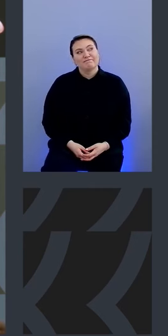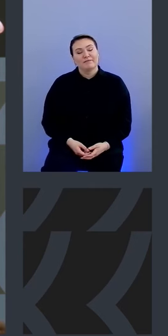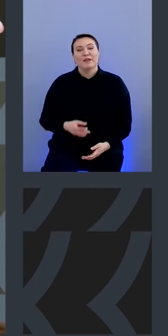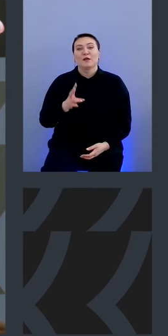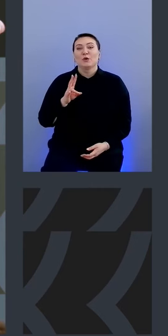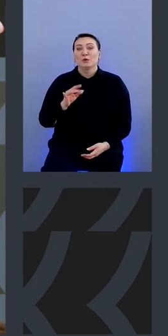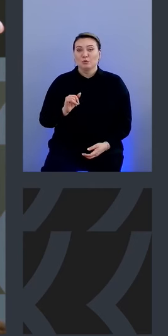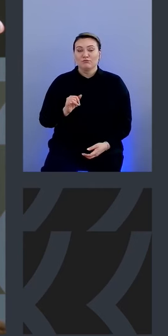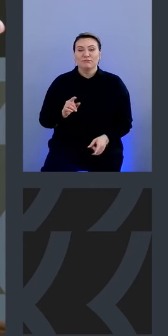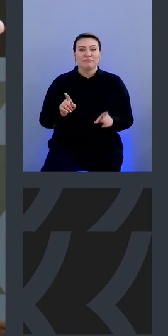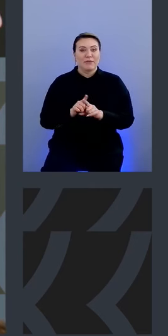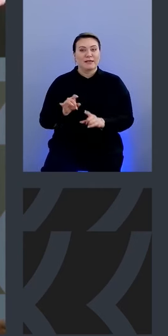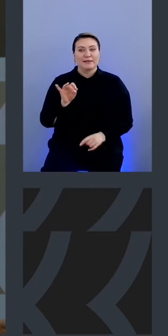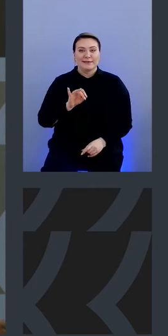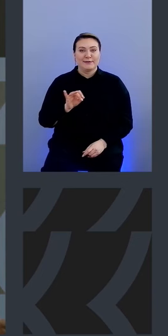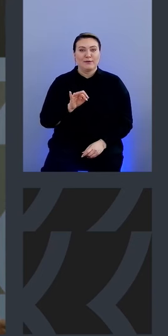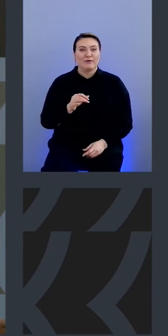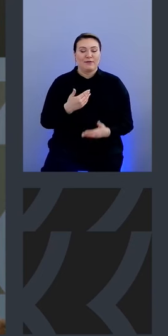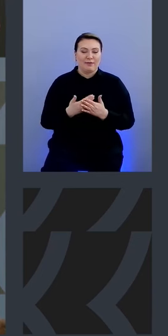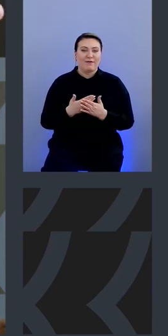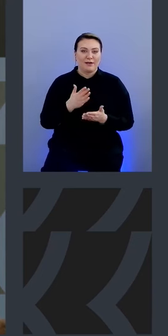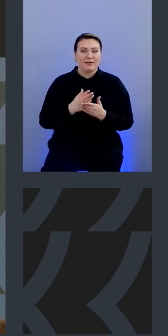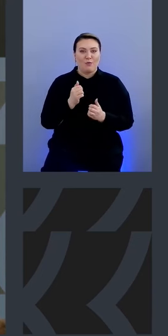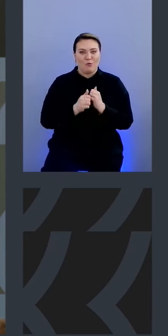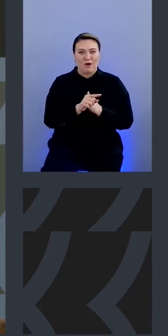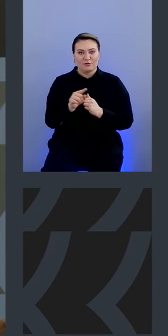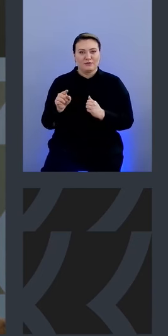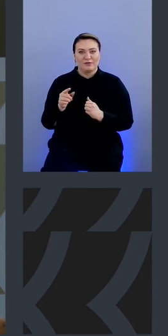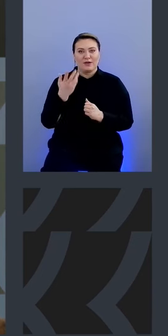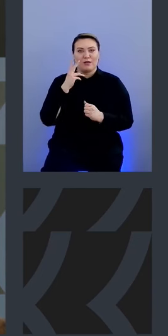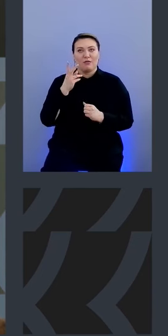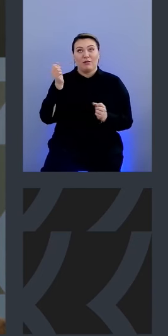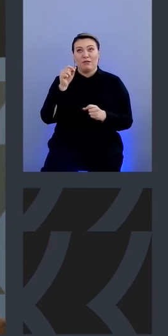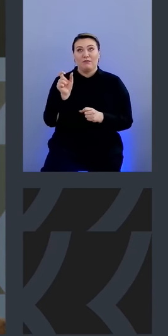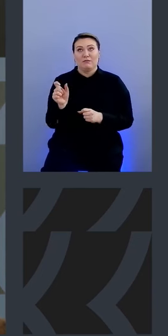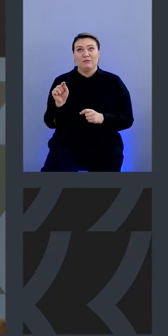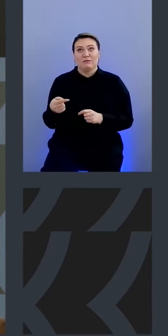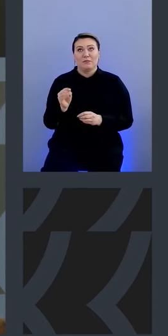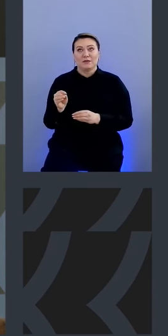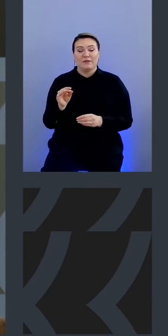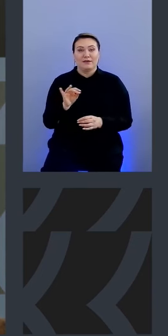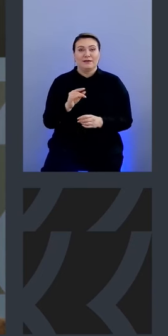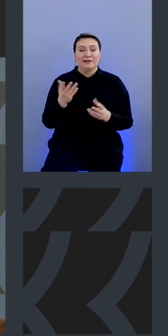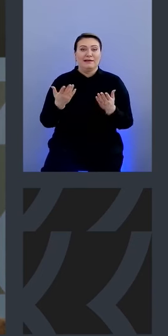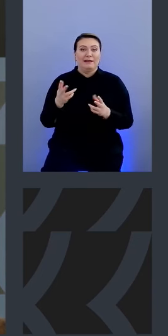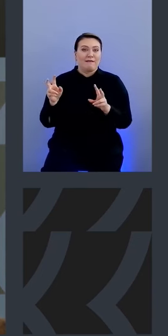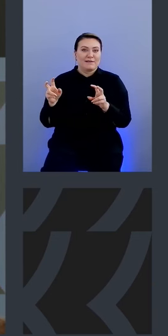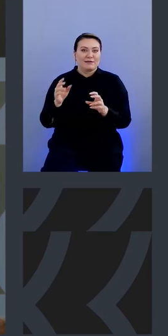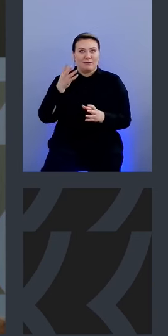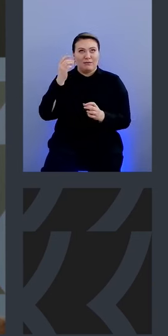ну таких историй конечно у есть наверное у каждого что когда ты где-то забыл поставить запятую или кавычку